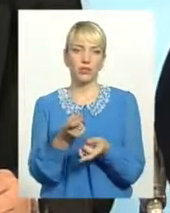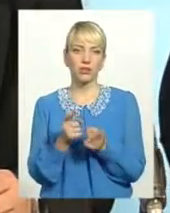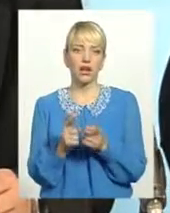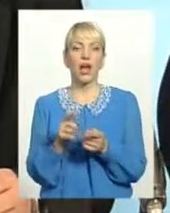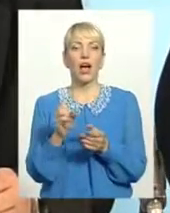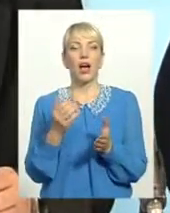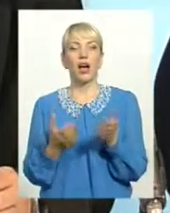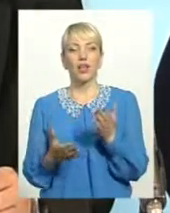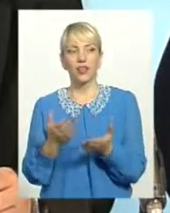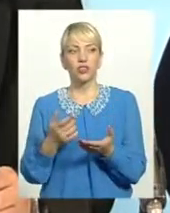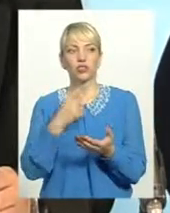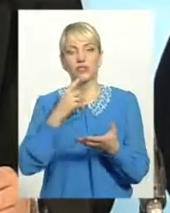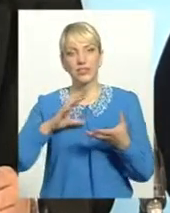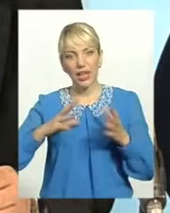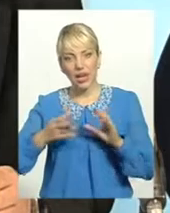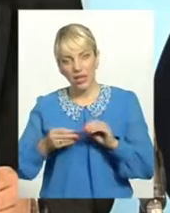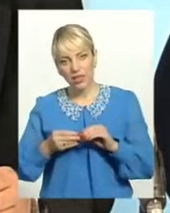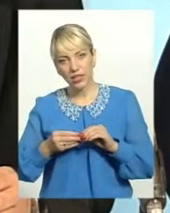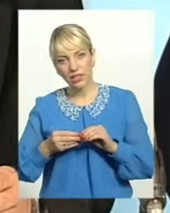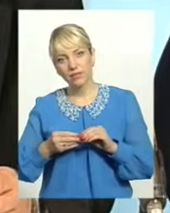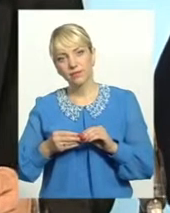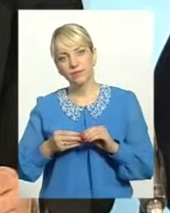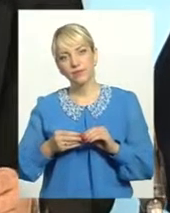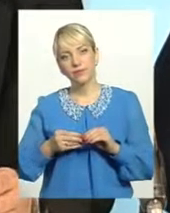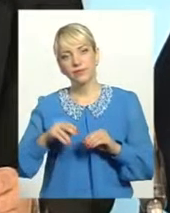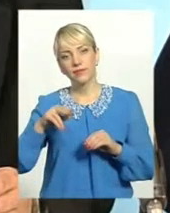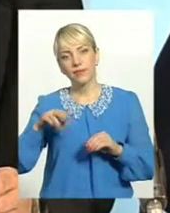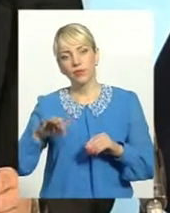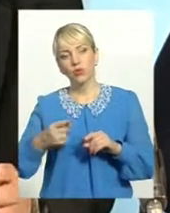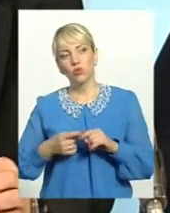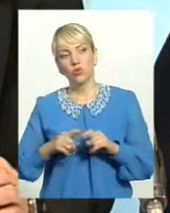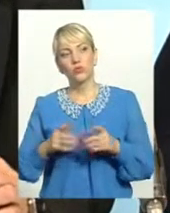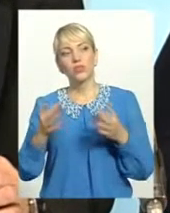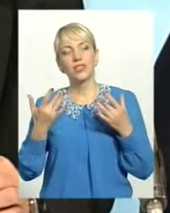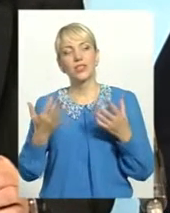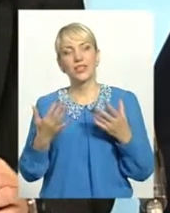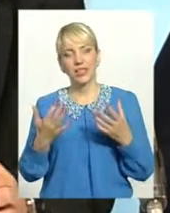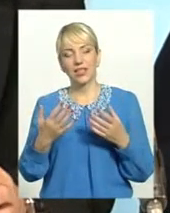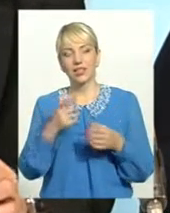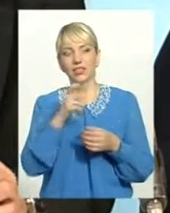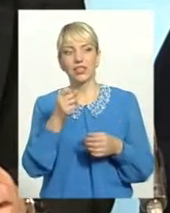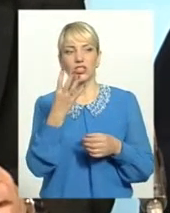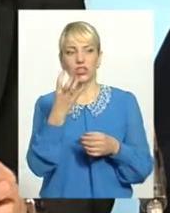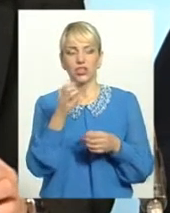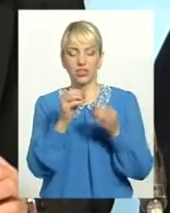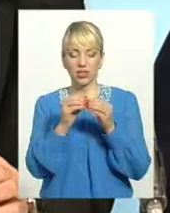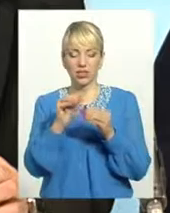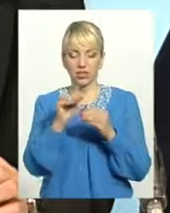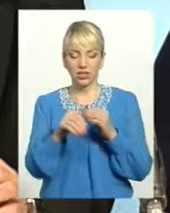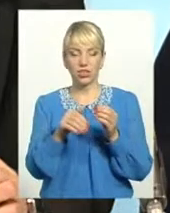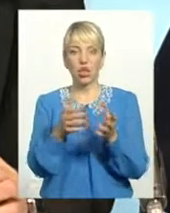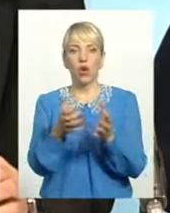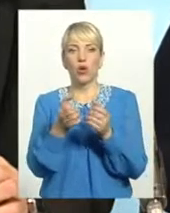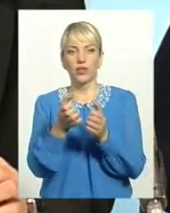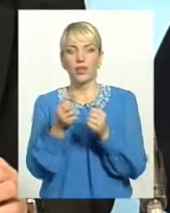А якщо взяти взагалі по тому, скільки із 410 тисяч одержувачів